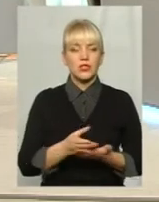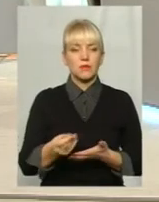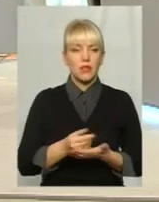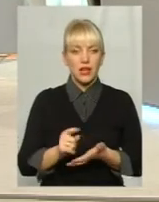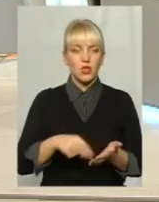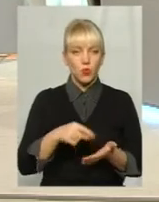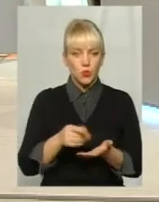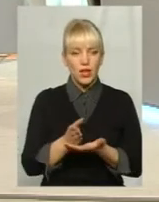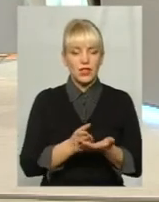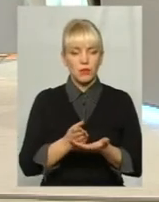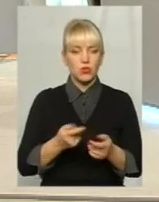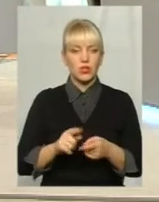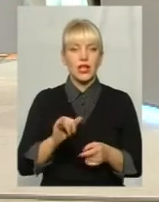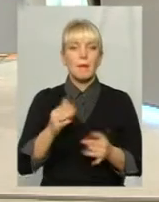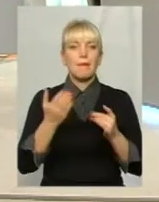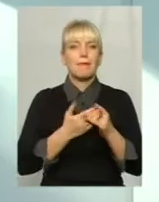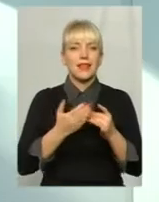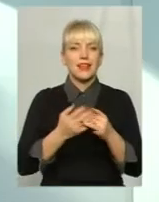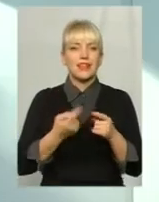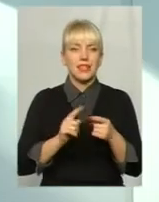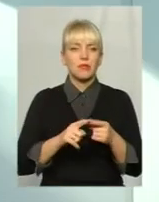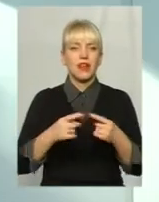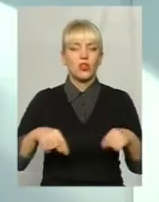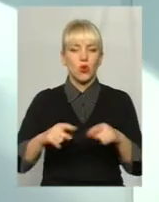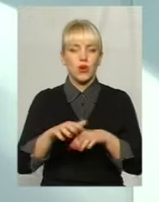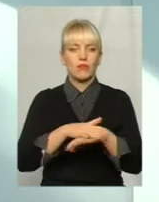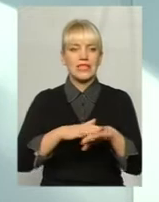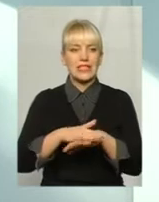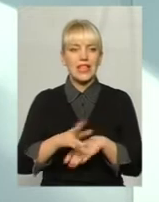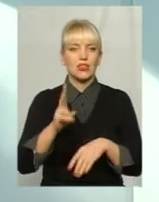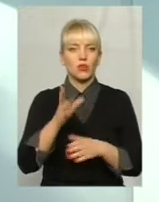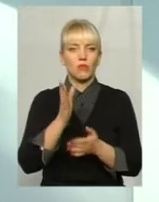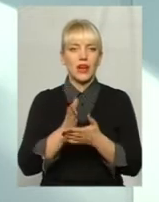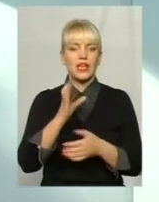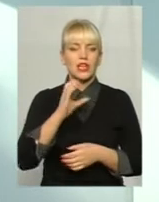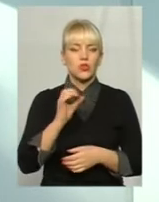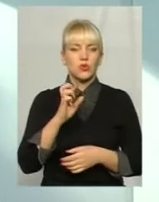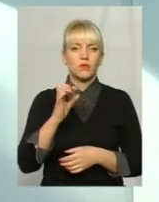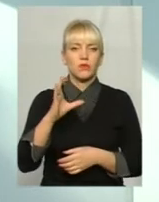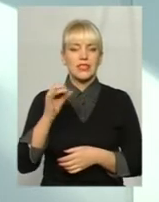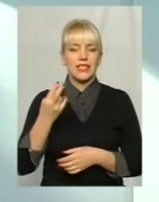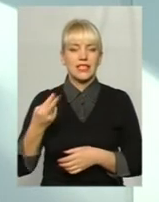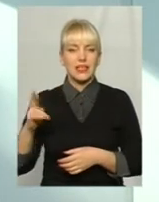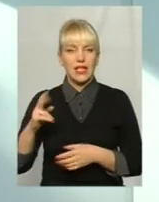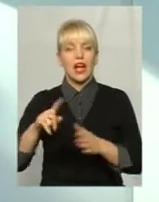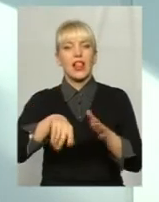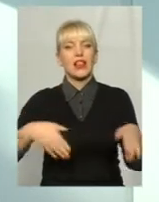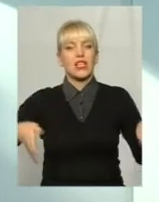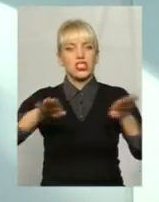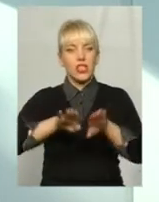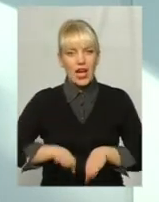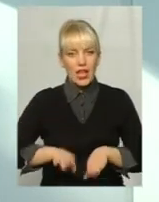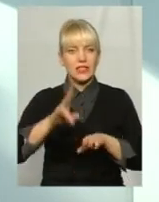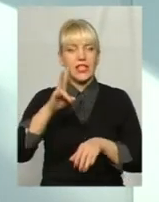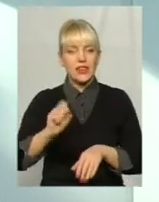послуги, чи які саме? Пільги імено тим категоріям населення, які мають пільги, субсидії залишають на державному бюджеті, а пільги